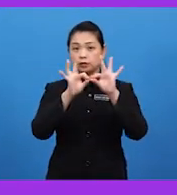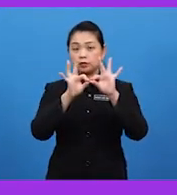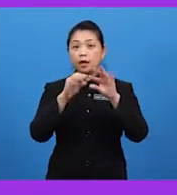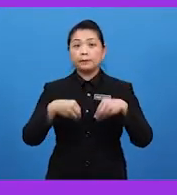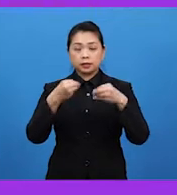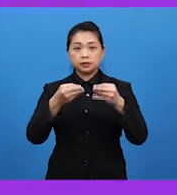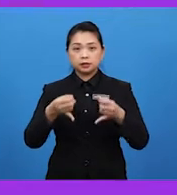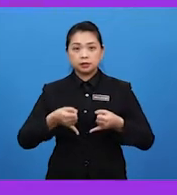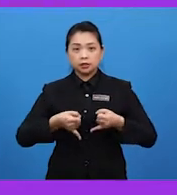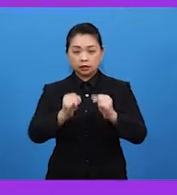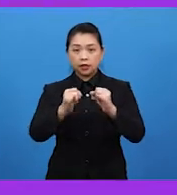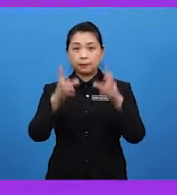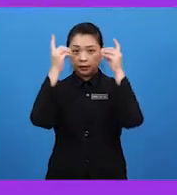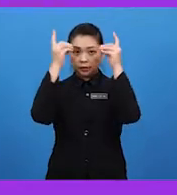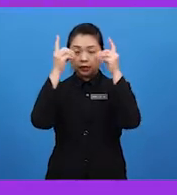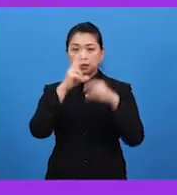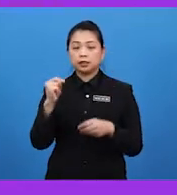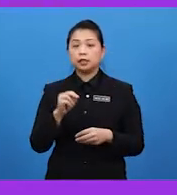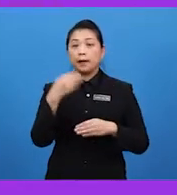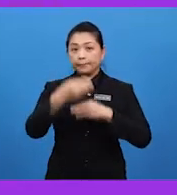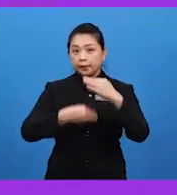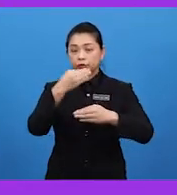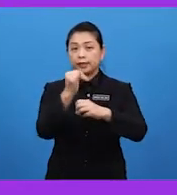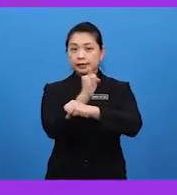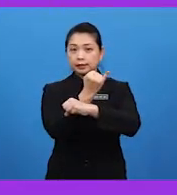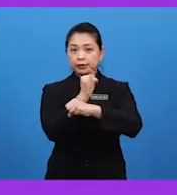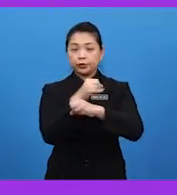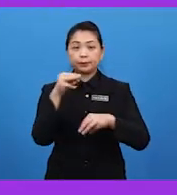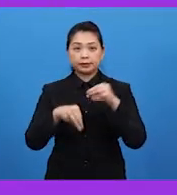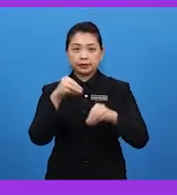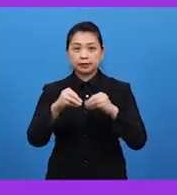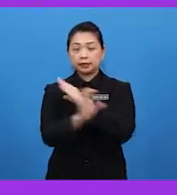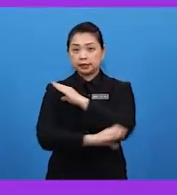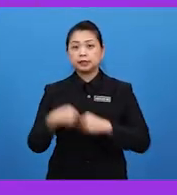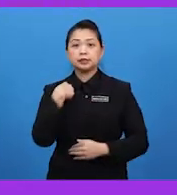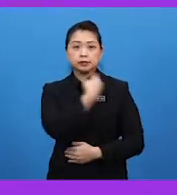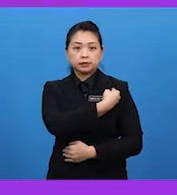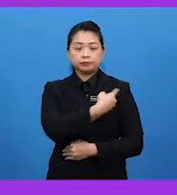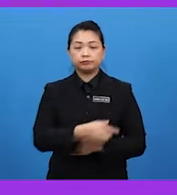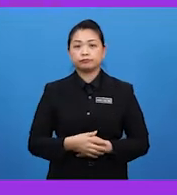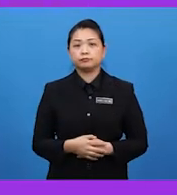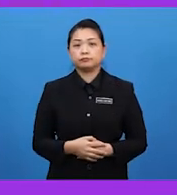Bagi menjalankan penyelidikan Dan memajukan industri pertanian di negara kita